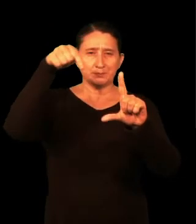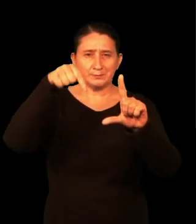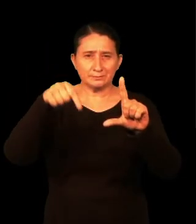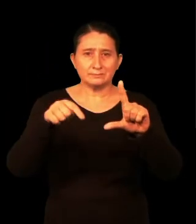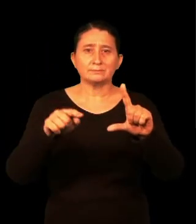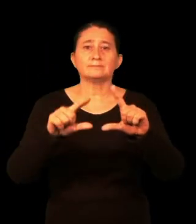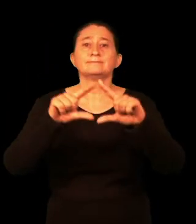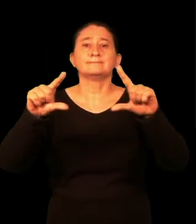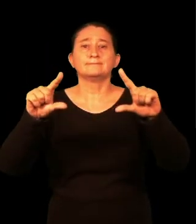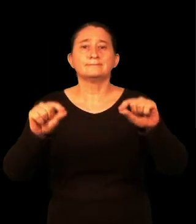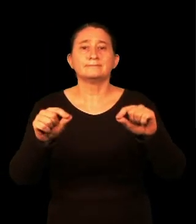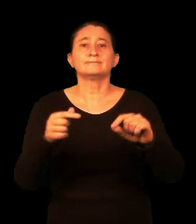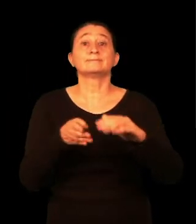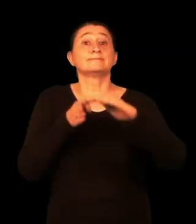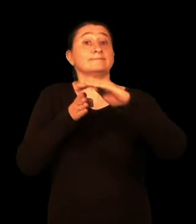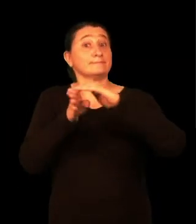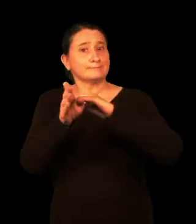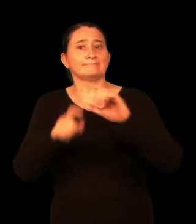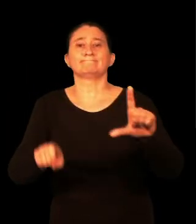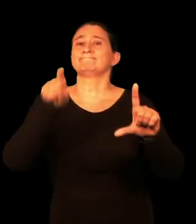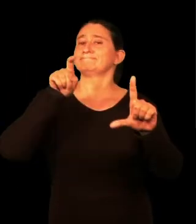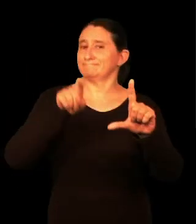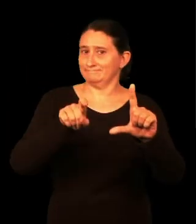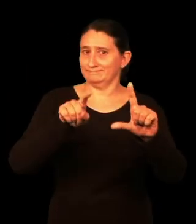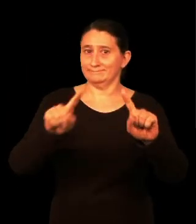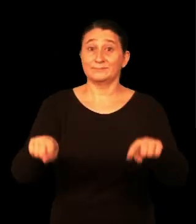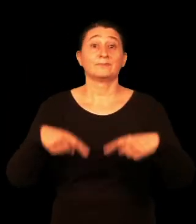Eta ondoren, sartu botoya.